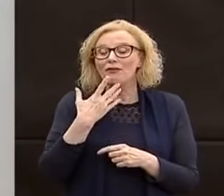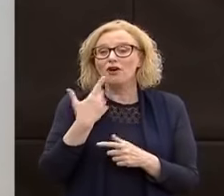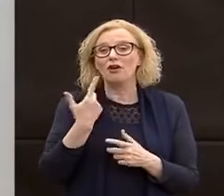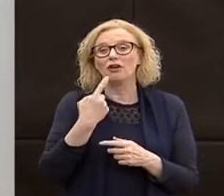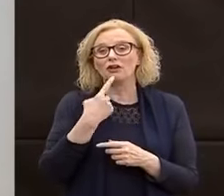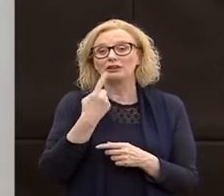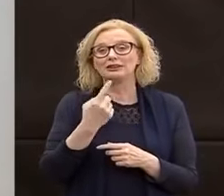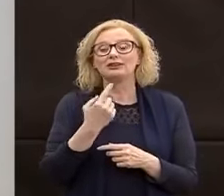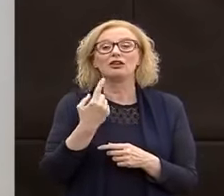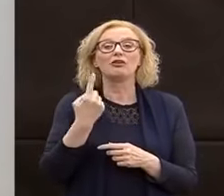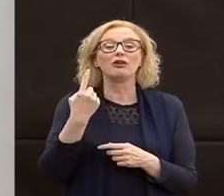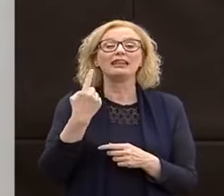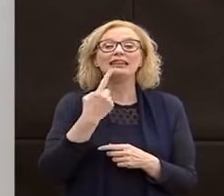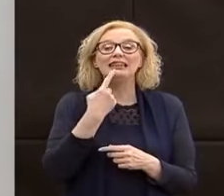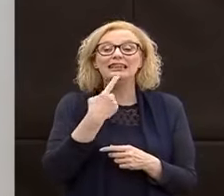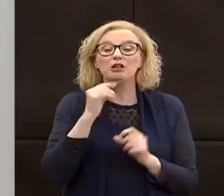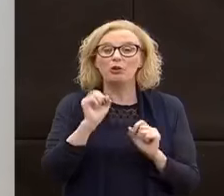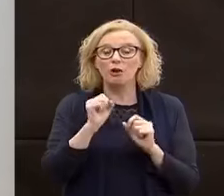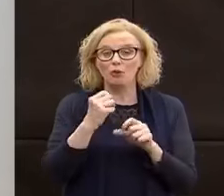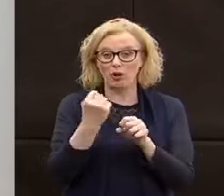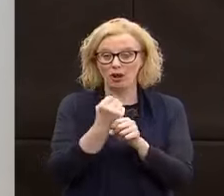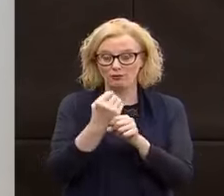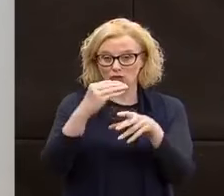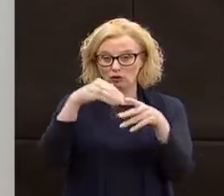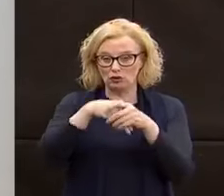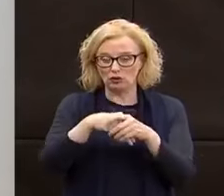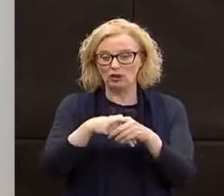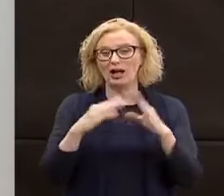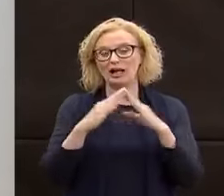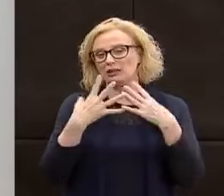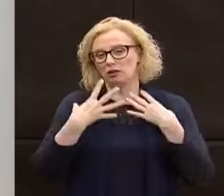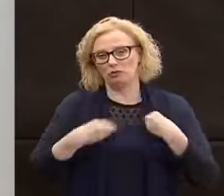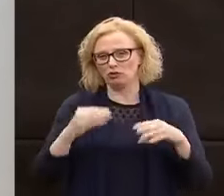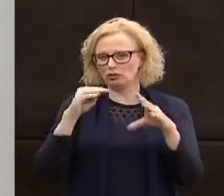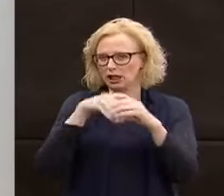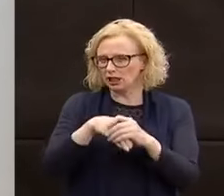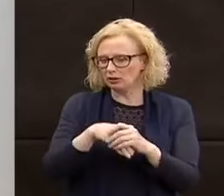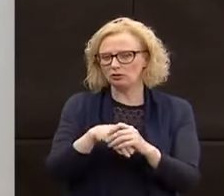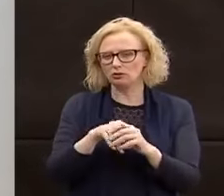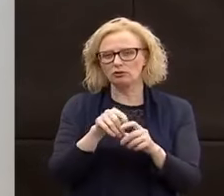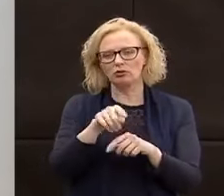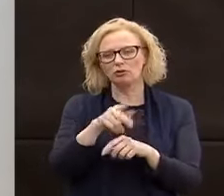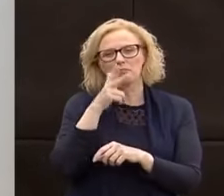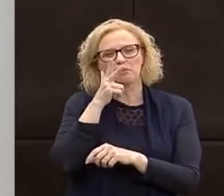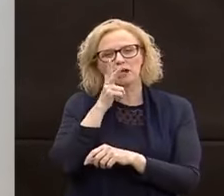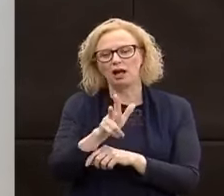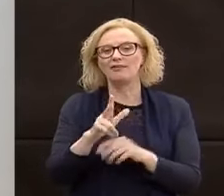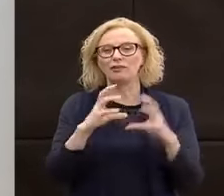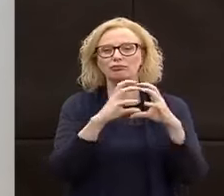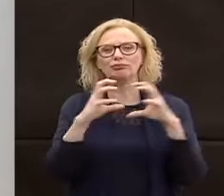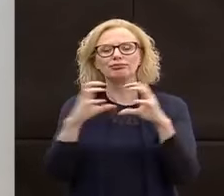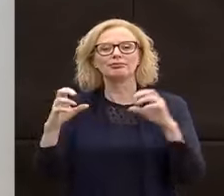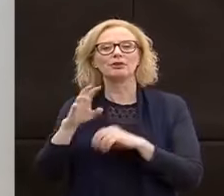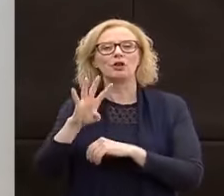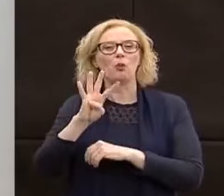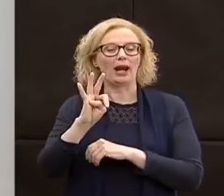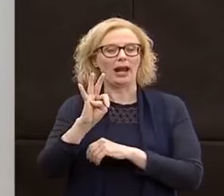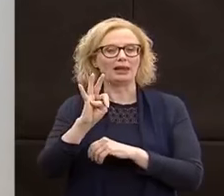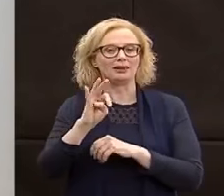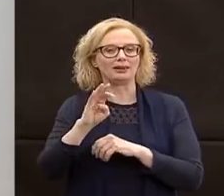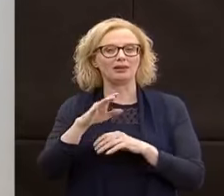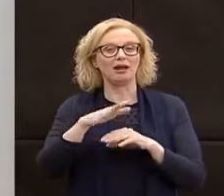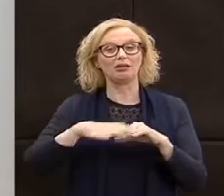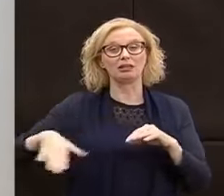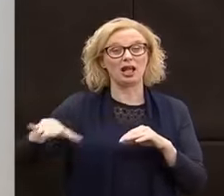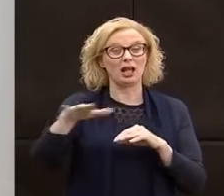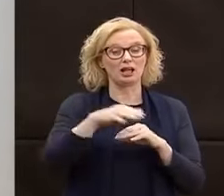del ciclone un fiore all'occhiello del Trentino. Le nostre RSA, oltre 40 strutture, diffuse su tutto il